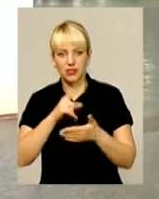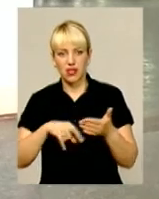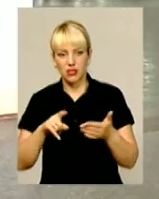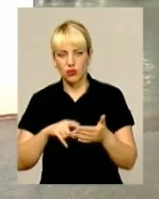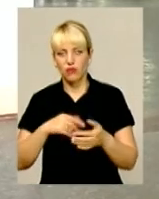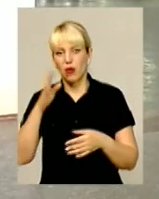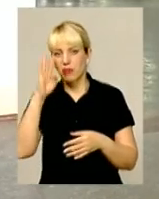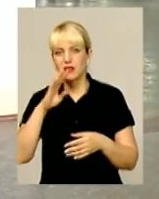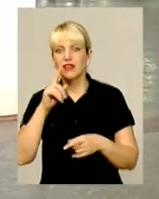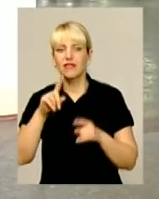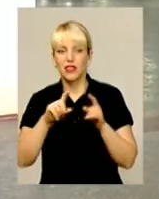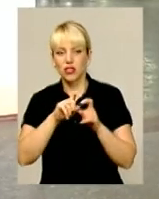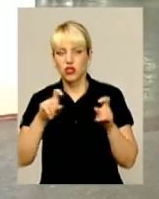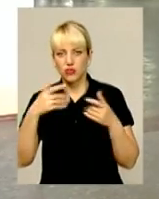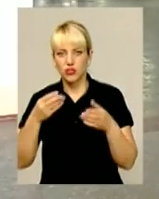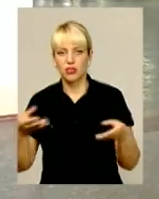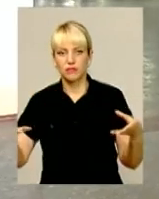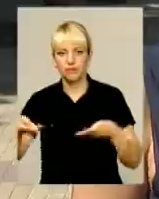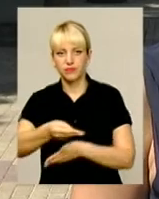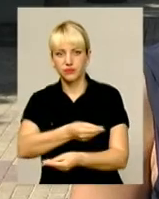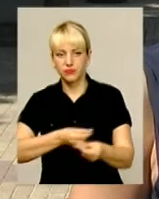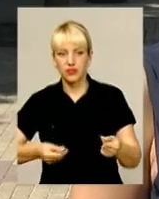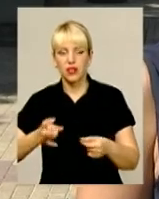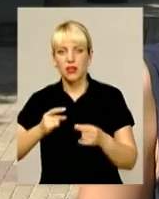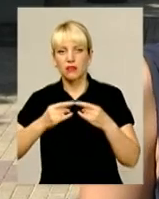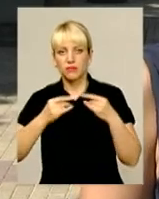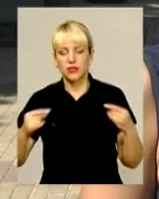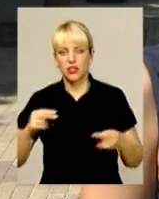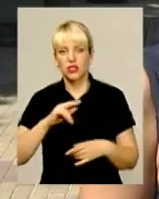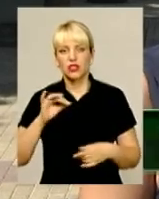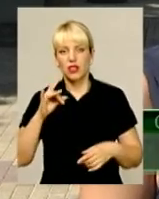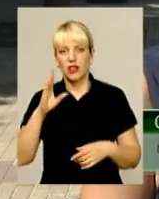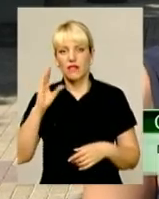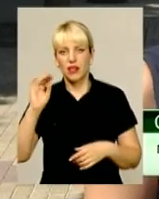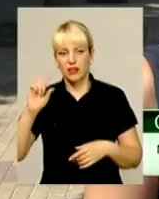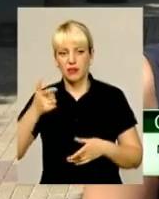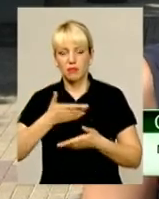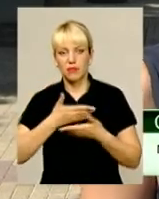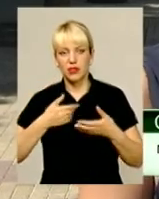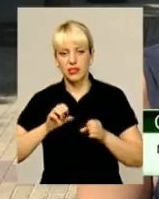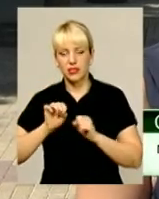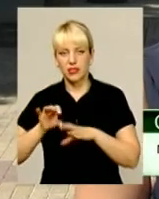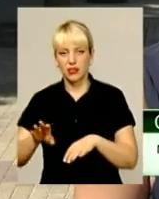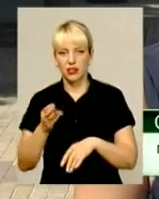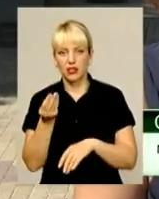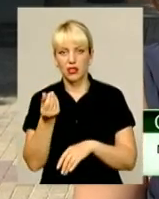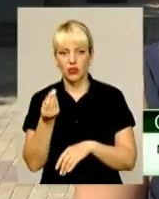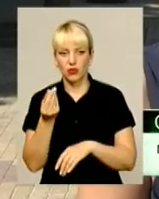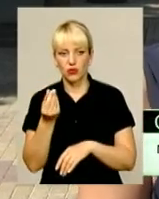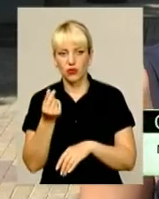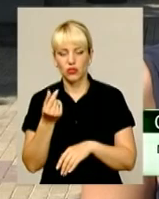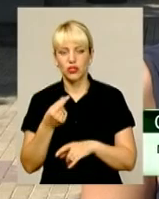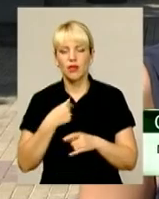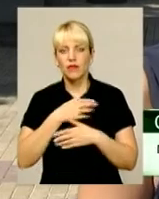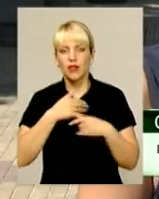на меблі, яких у класах на той час бракувало. У червні ми здали досить потужну суму, не хочу